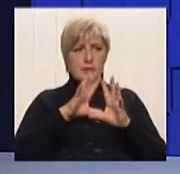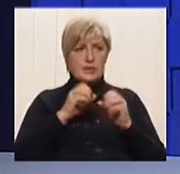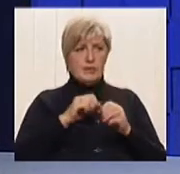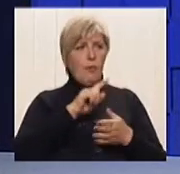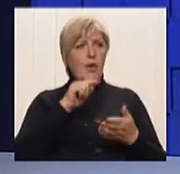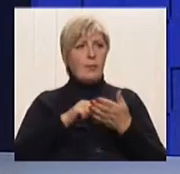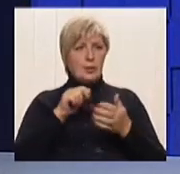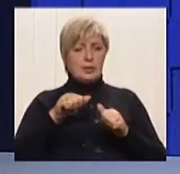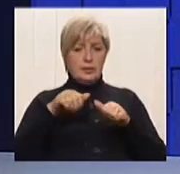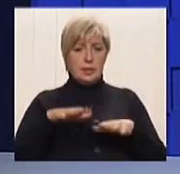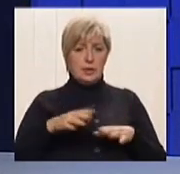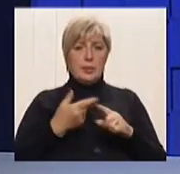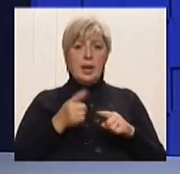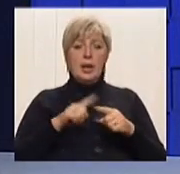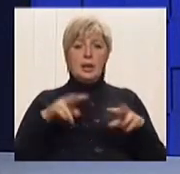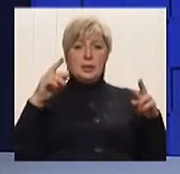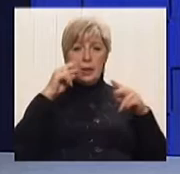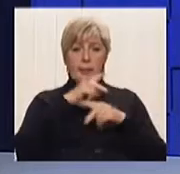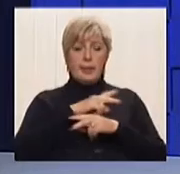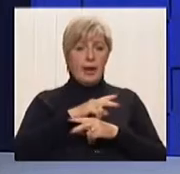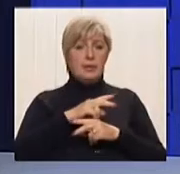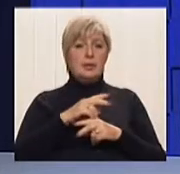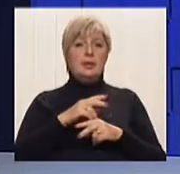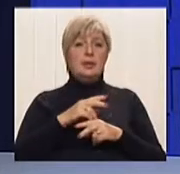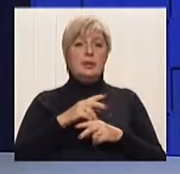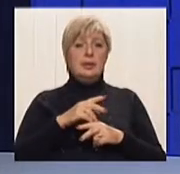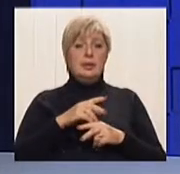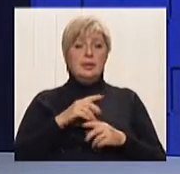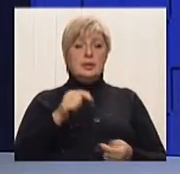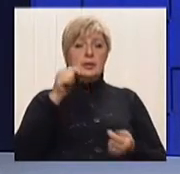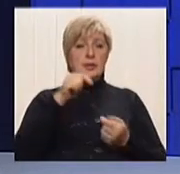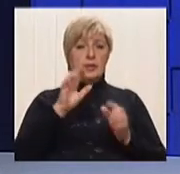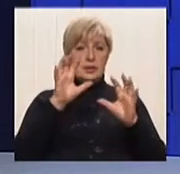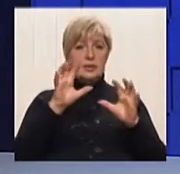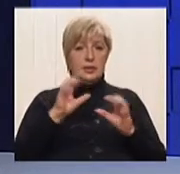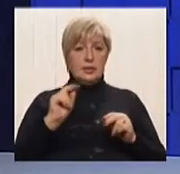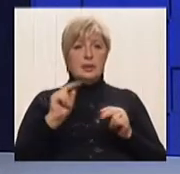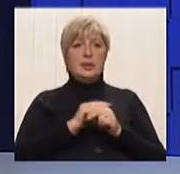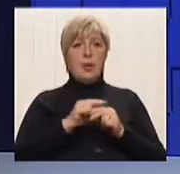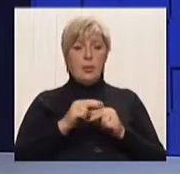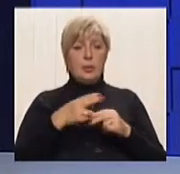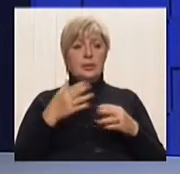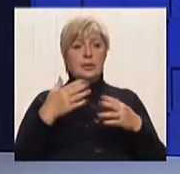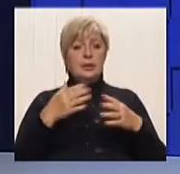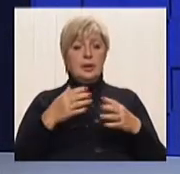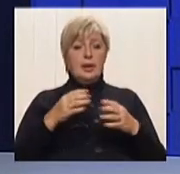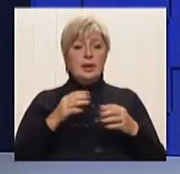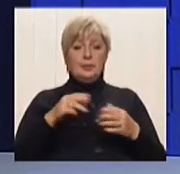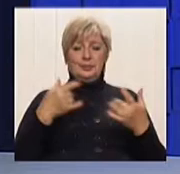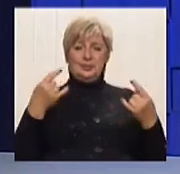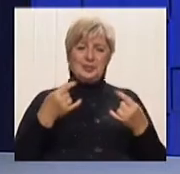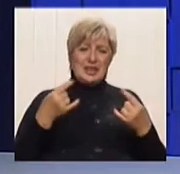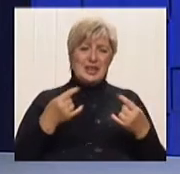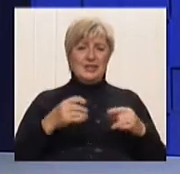це неправильний, не в відповіді з законом, ремонт техніки. Тобто більше всього люди зараз